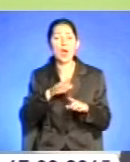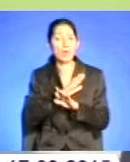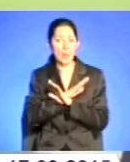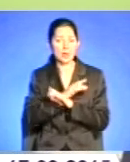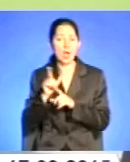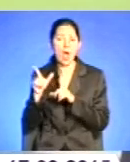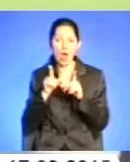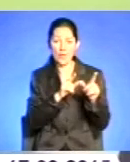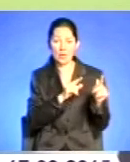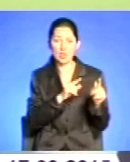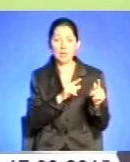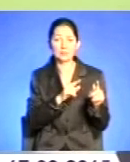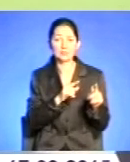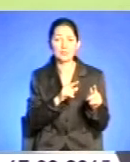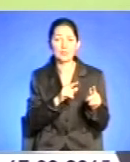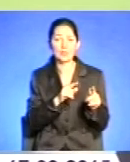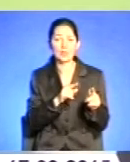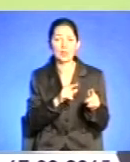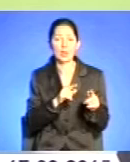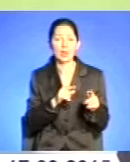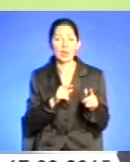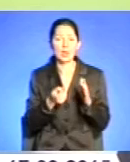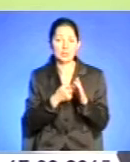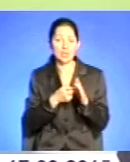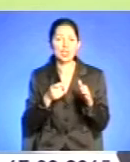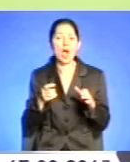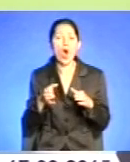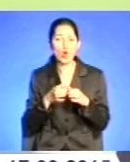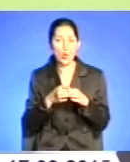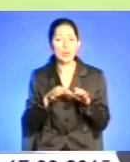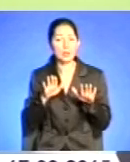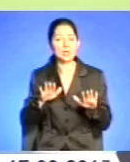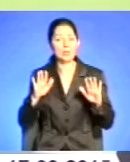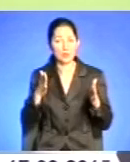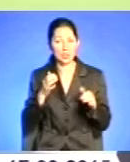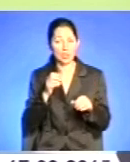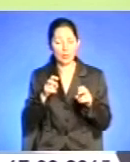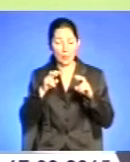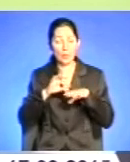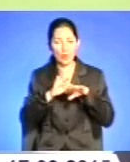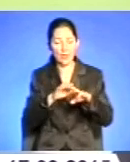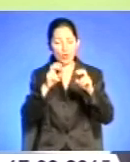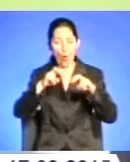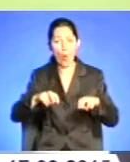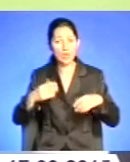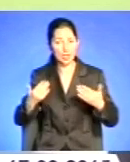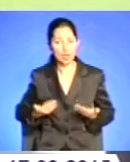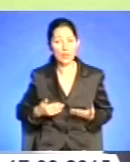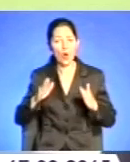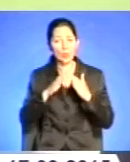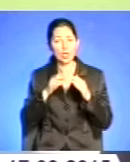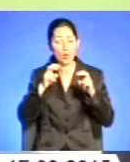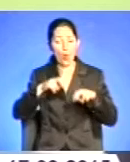Виїздом, після цього був виїзд слідчо-противної групи на місце події, проведено огляд житлового будинку та огляд трупа.